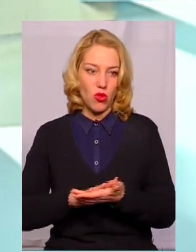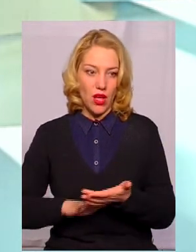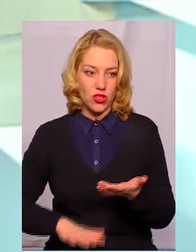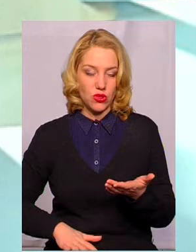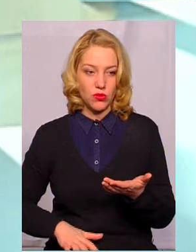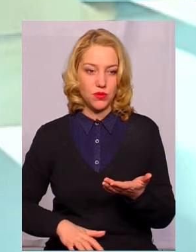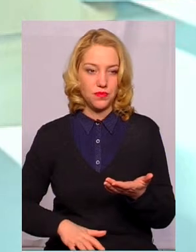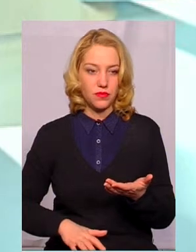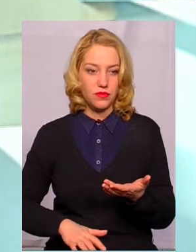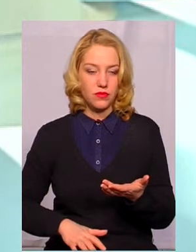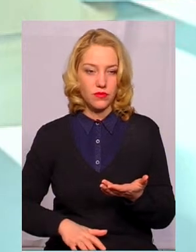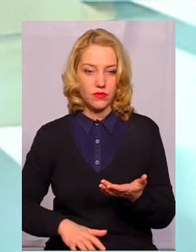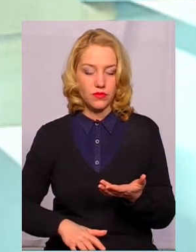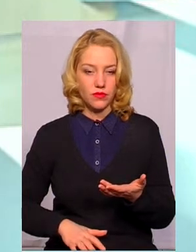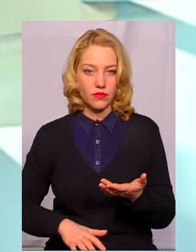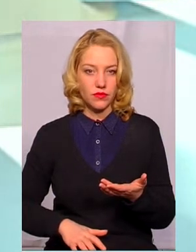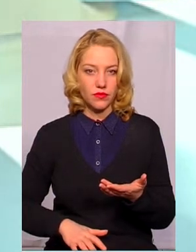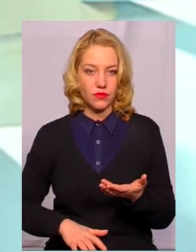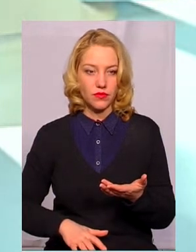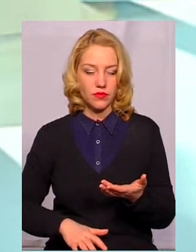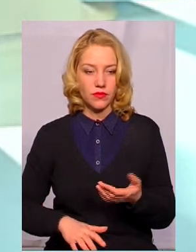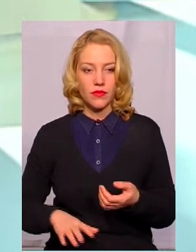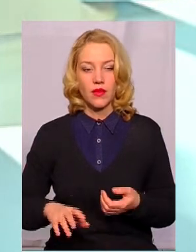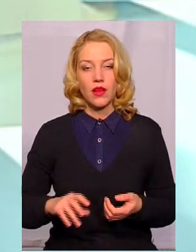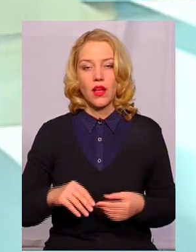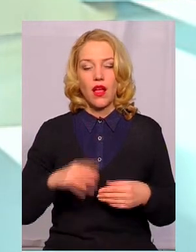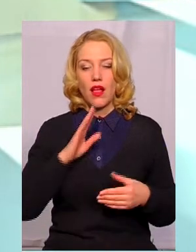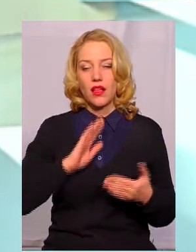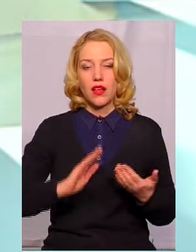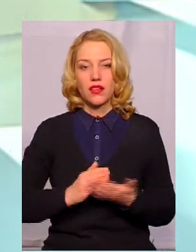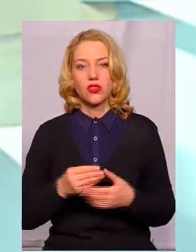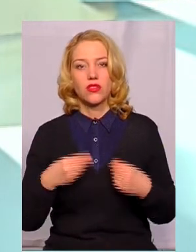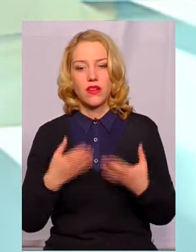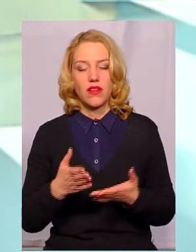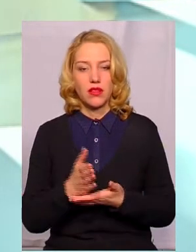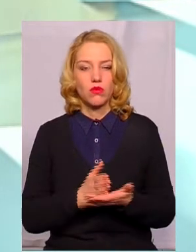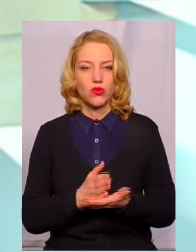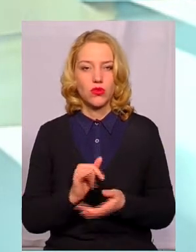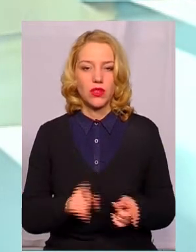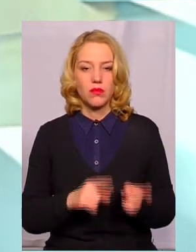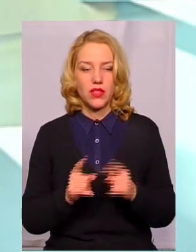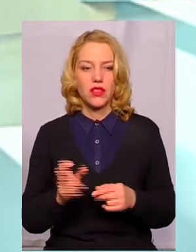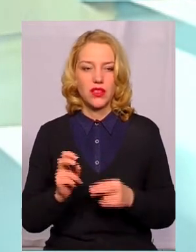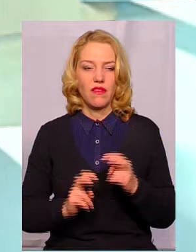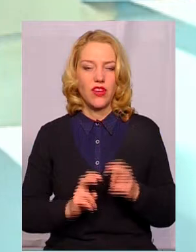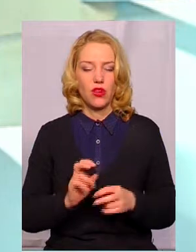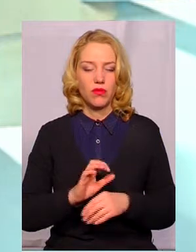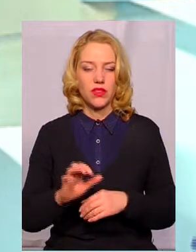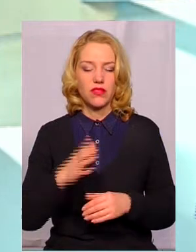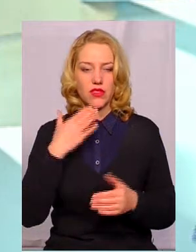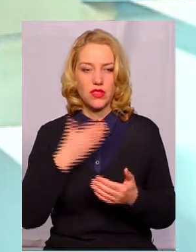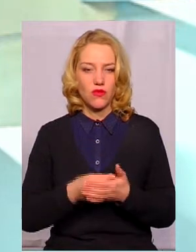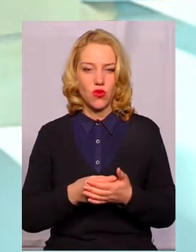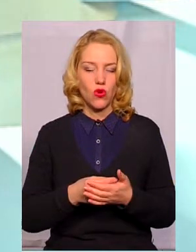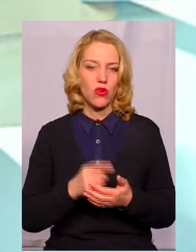скажімо так, якісно надавати послуги і перейти на виробництво свого хлору.